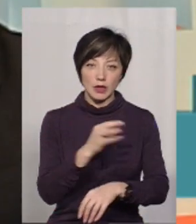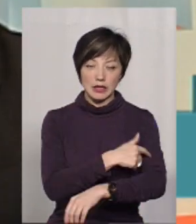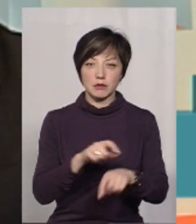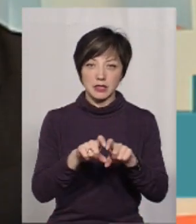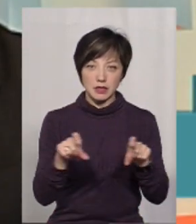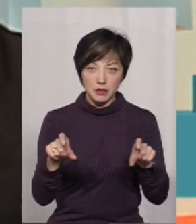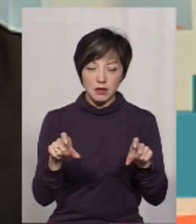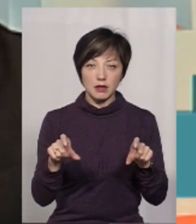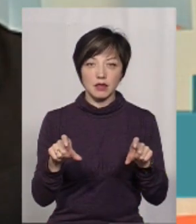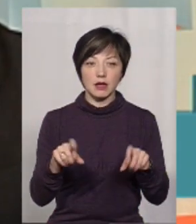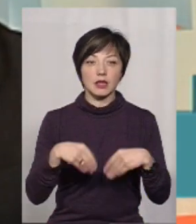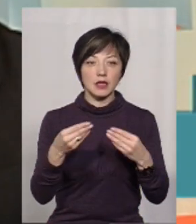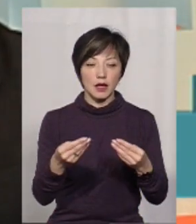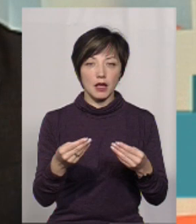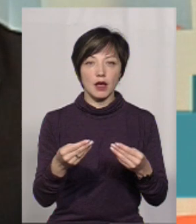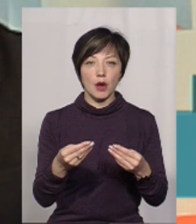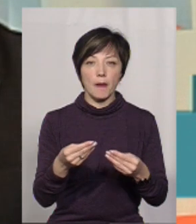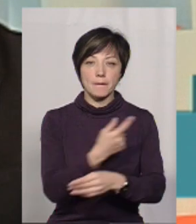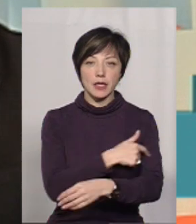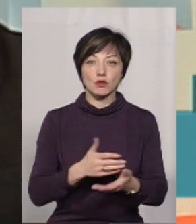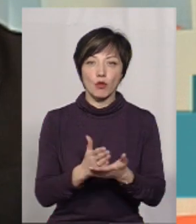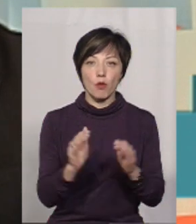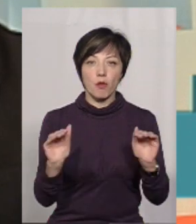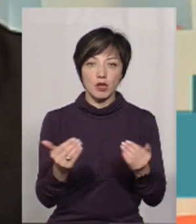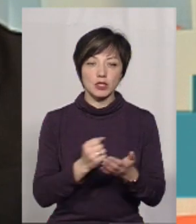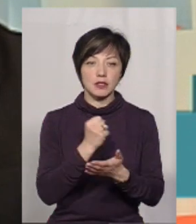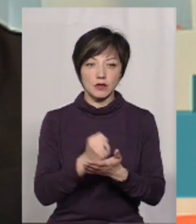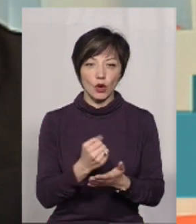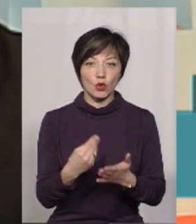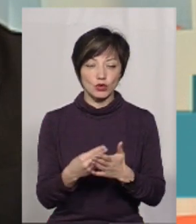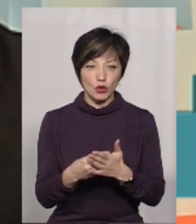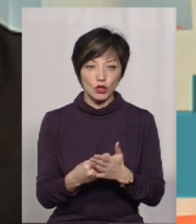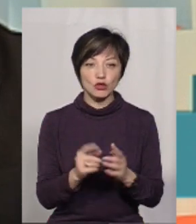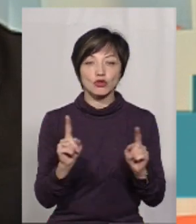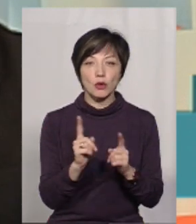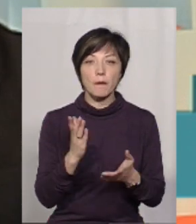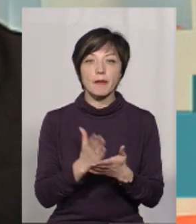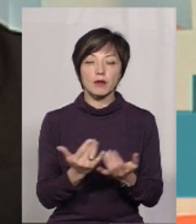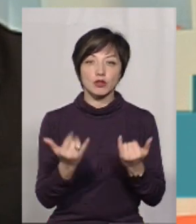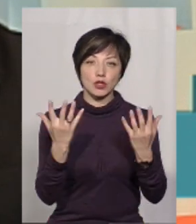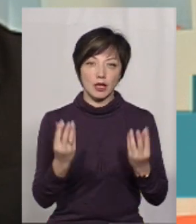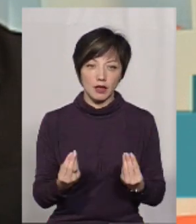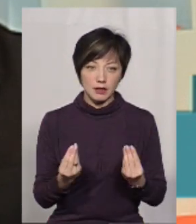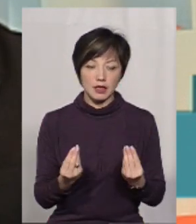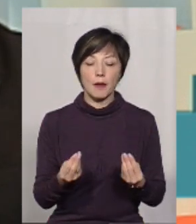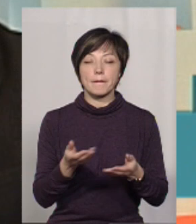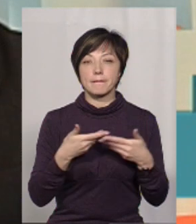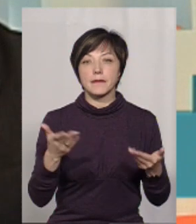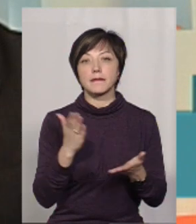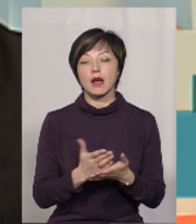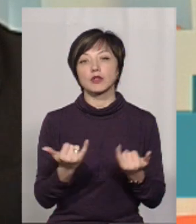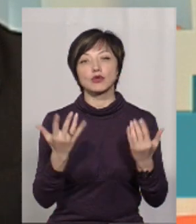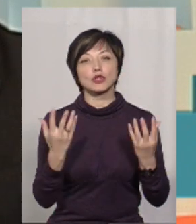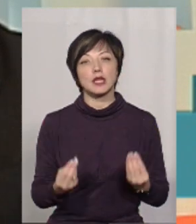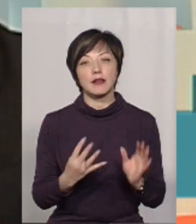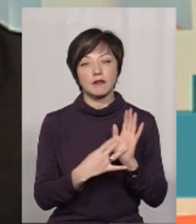діспансера, то діспансер надає медичні послуги в межах затвердженого кошторису. Що ми маємо на сьогоднішній день? Ми маємо на